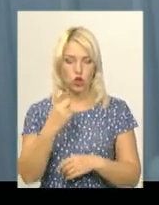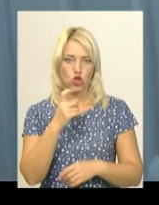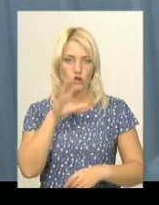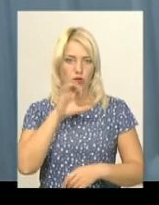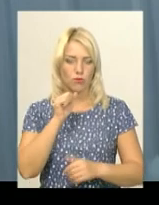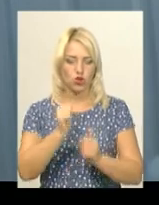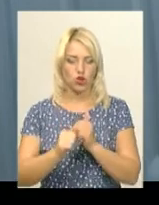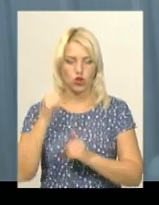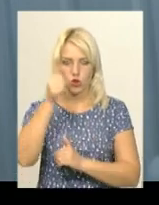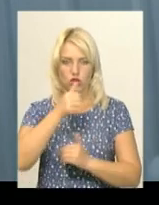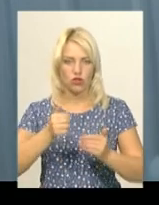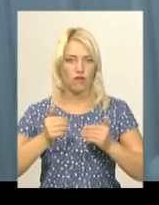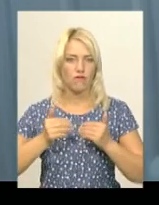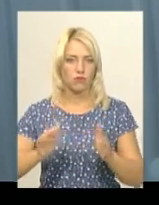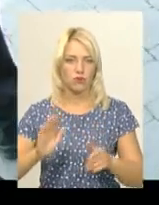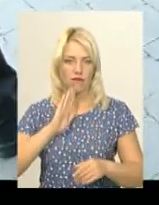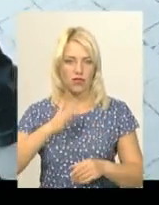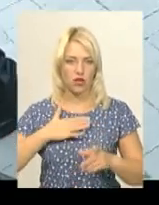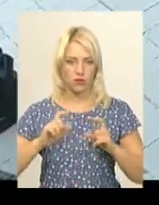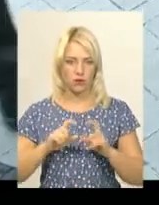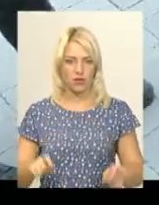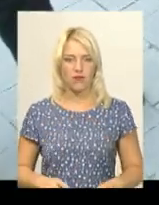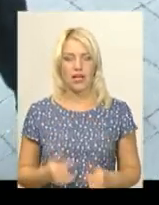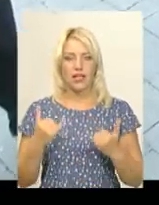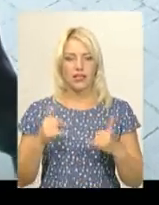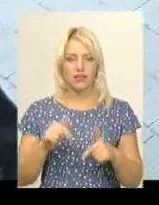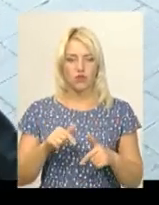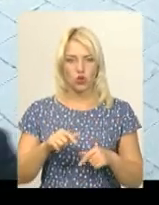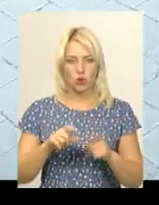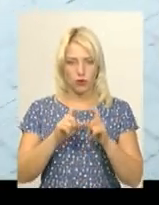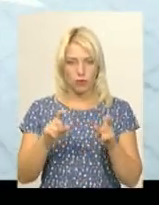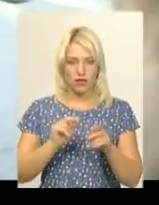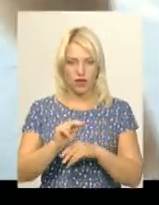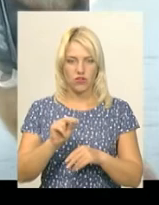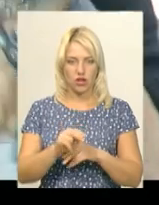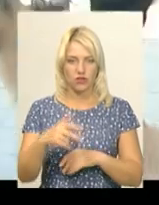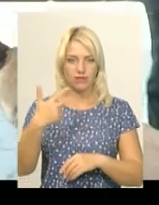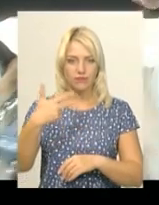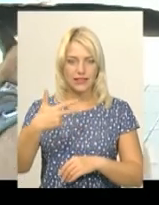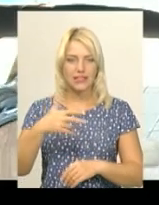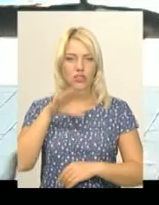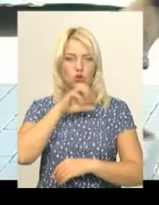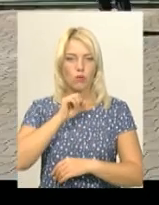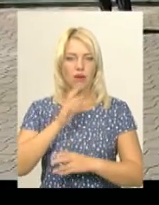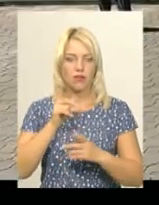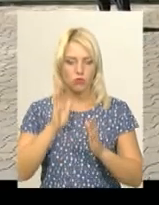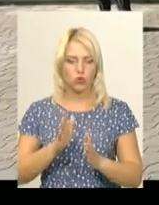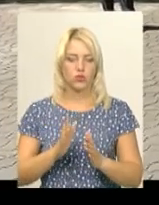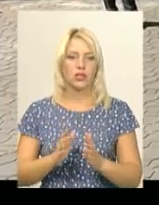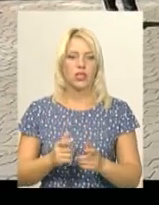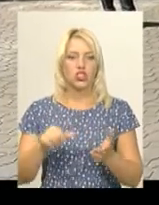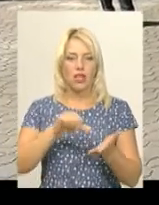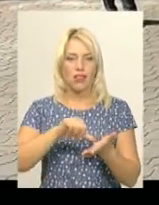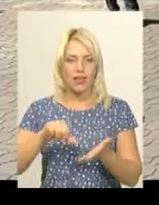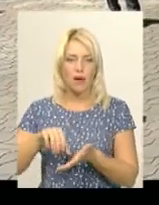щорічно випускаємо тут, в нашому департаменті. Нині у цьому департаменті навчають майже три десятки собак, які згодом стануть членами кінологічних